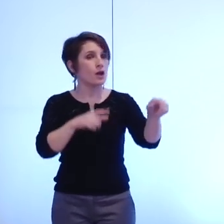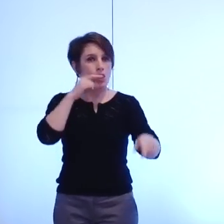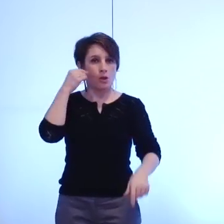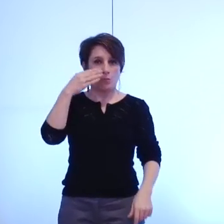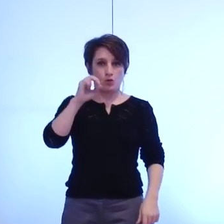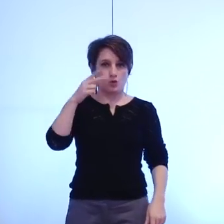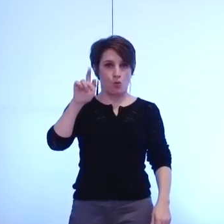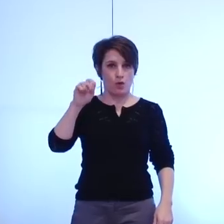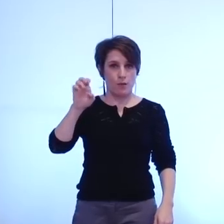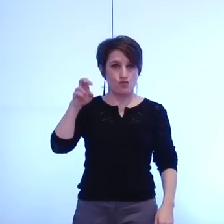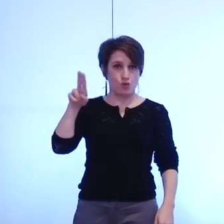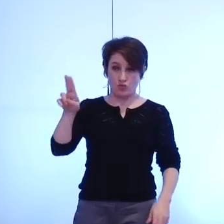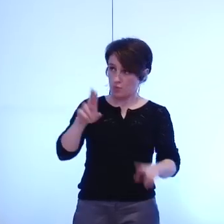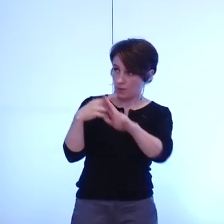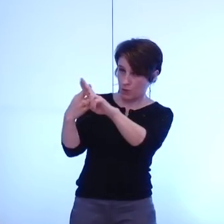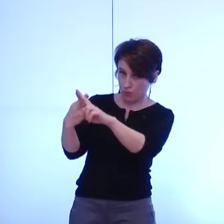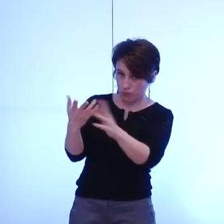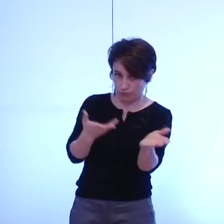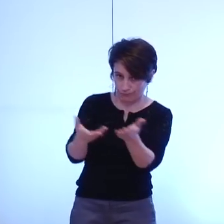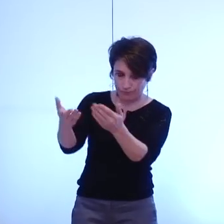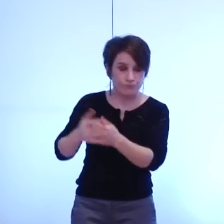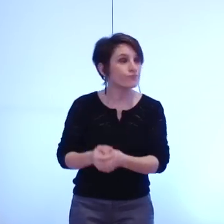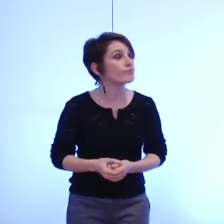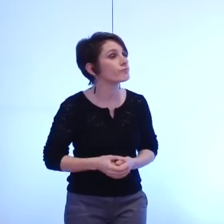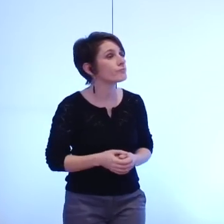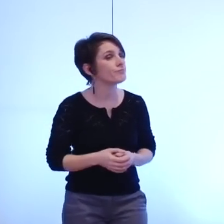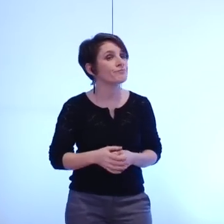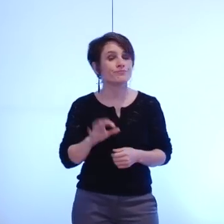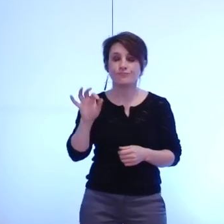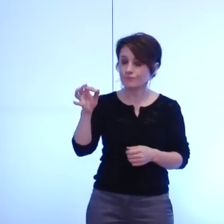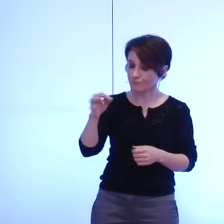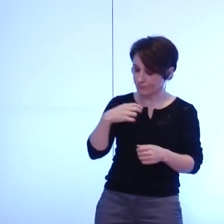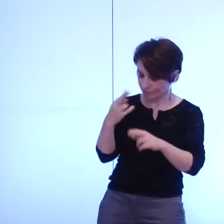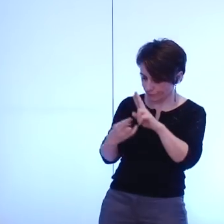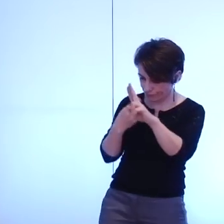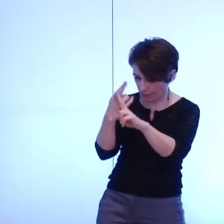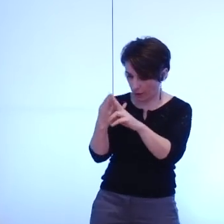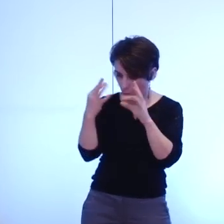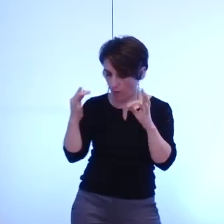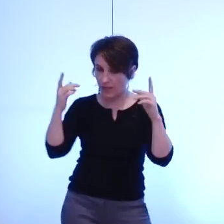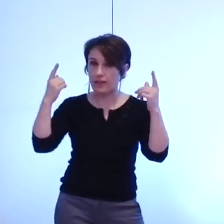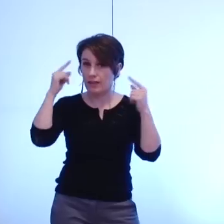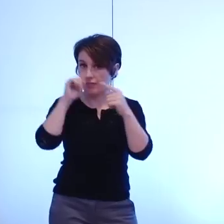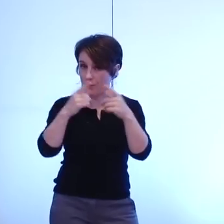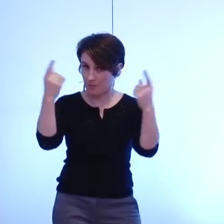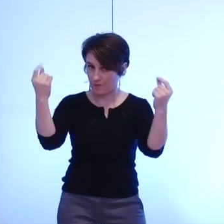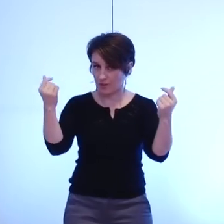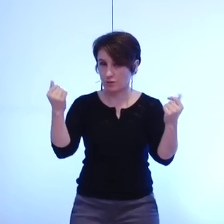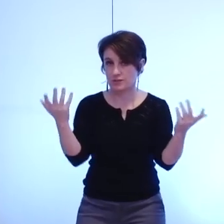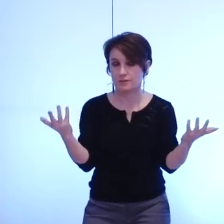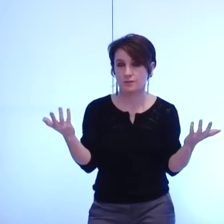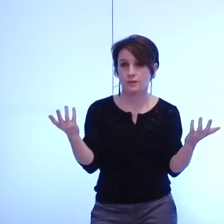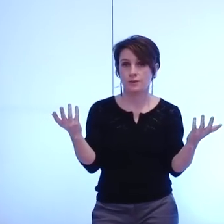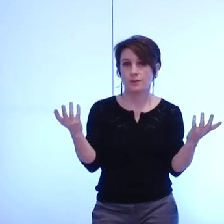quelques éléments de réponses pour éclaircir le débat sur le plan financier et rappeler le